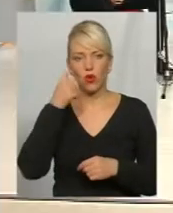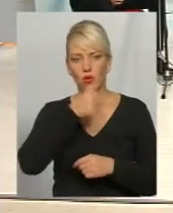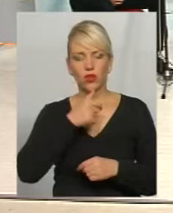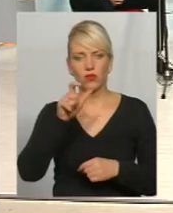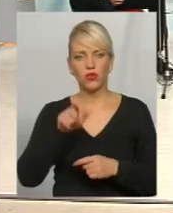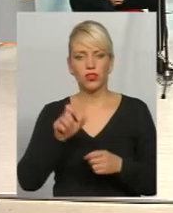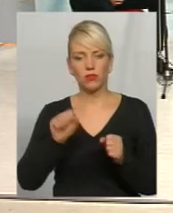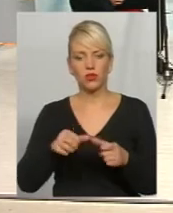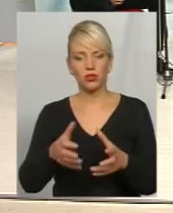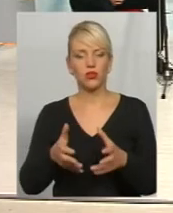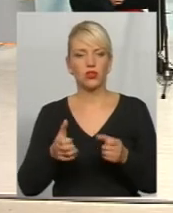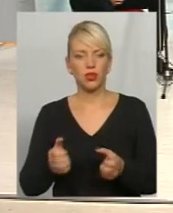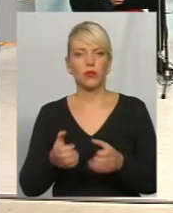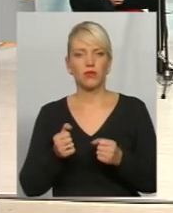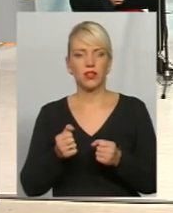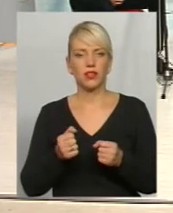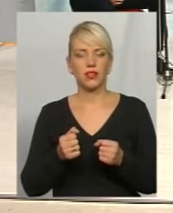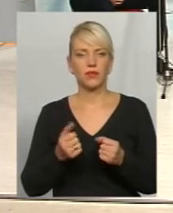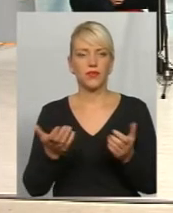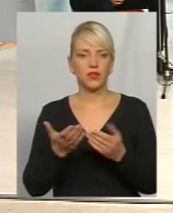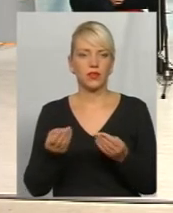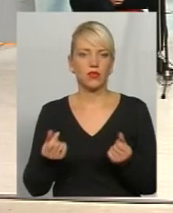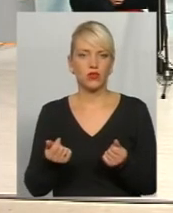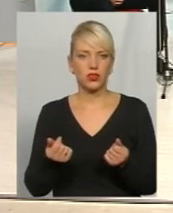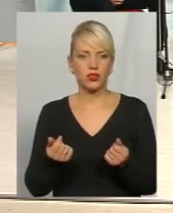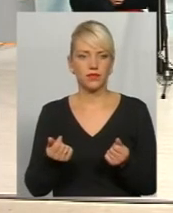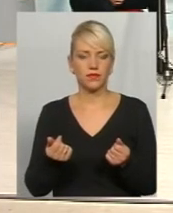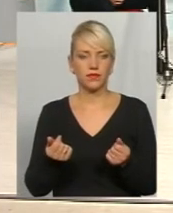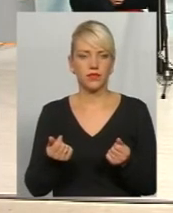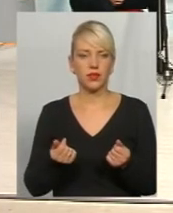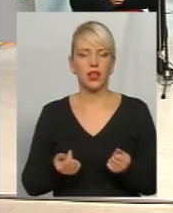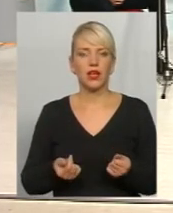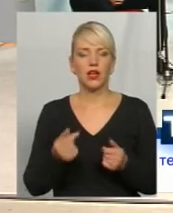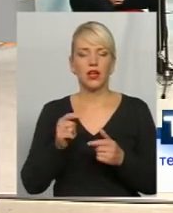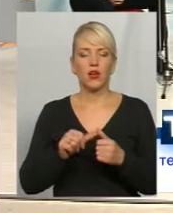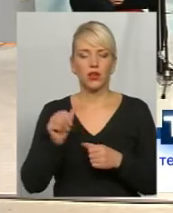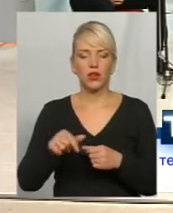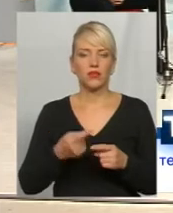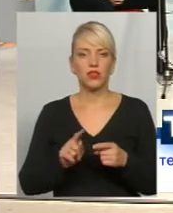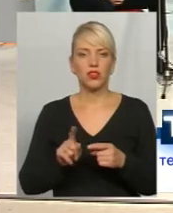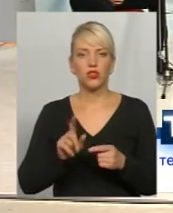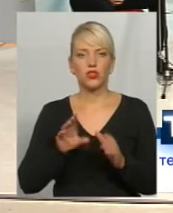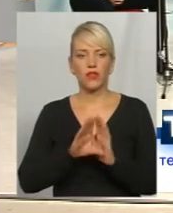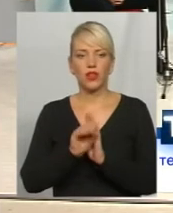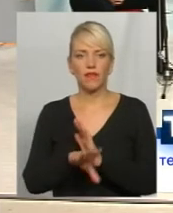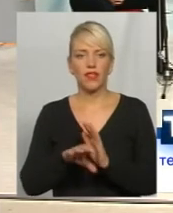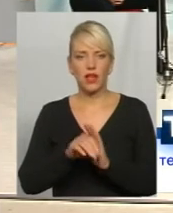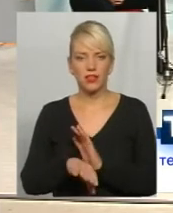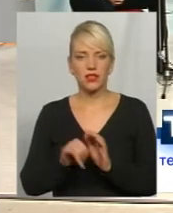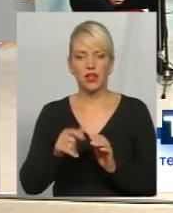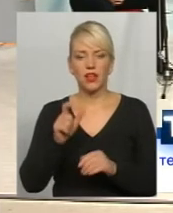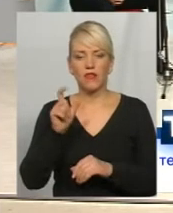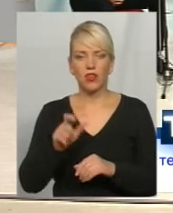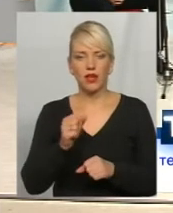отримувати певні кошти. крім тих, що вона внесла, вона працює,